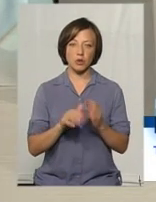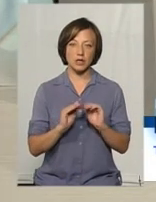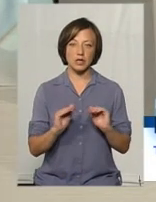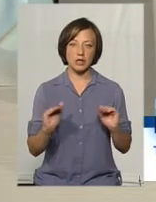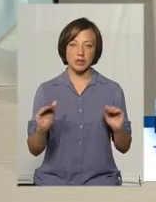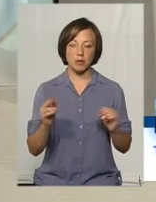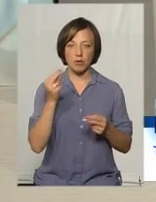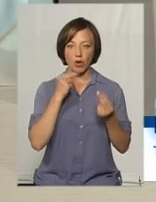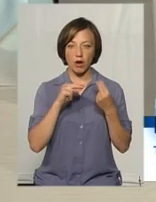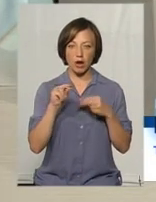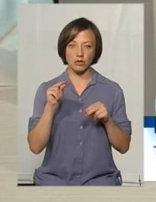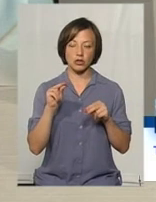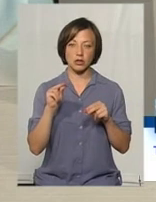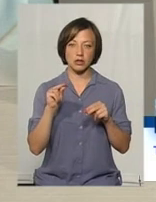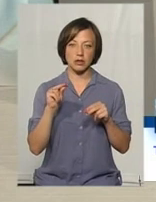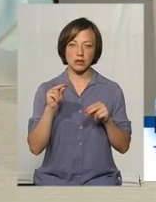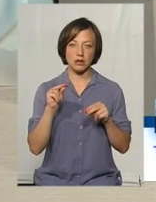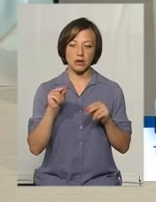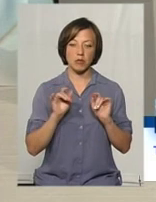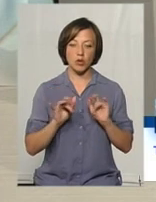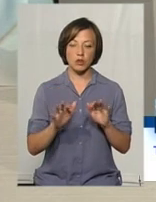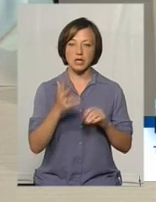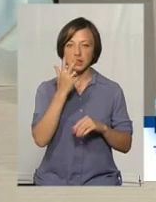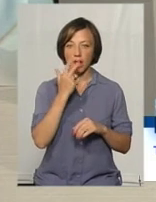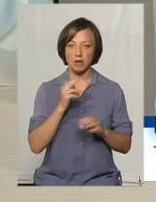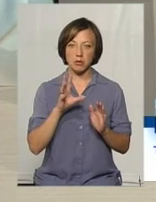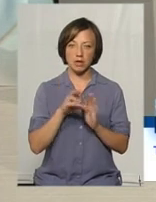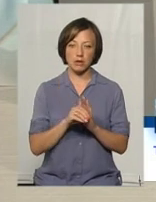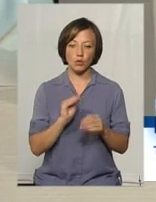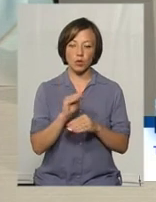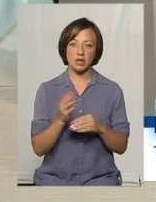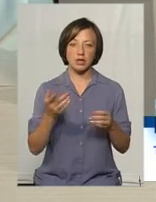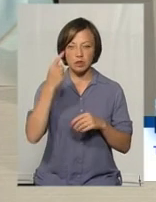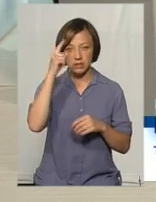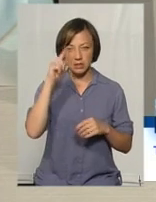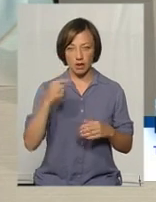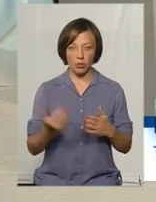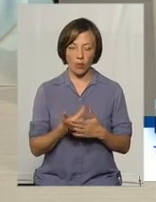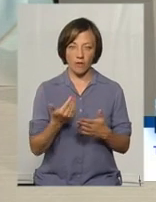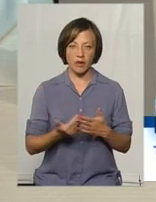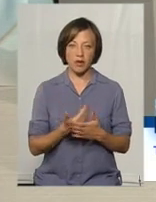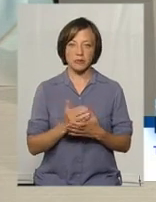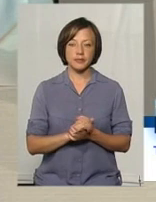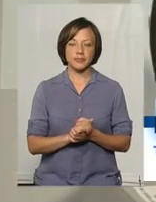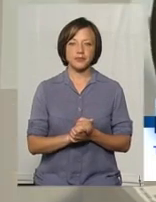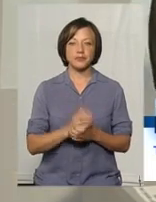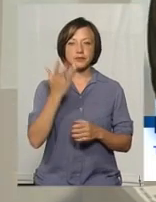покращити процес адаптації, додати якихось знань нових. Коли дитина йде в перший клас,